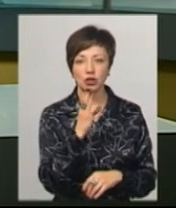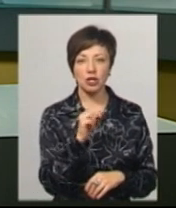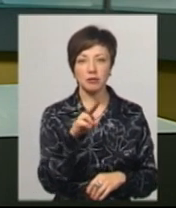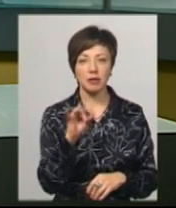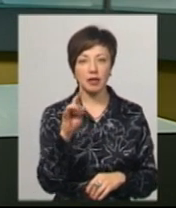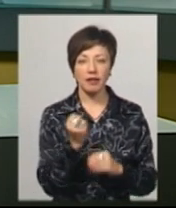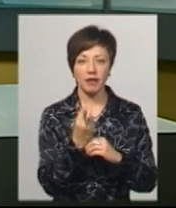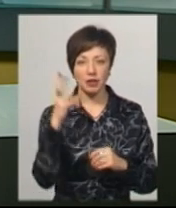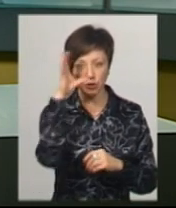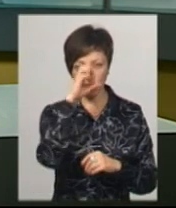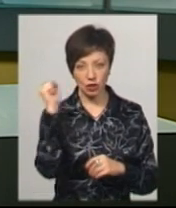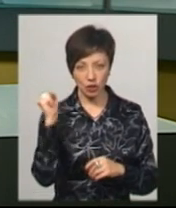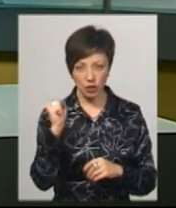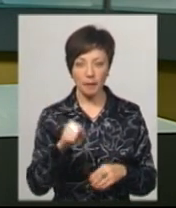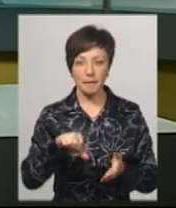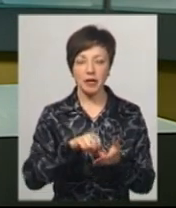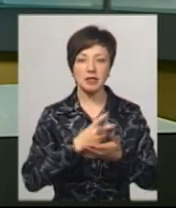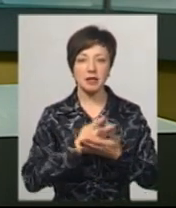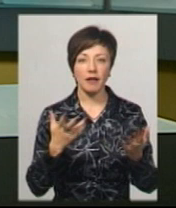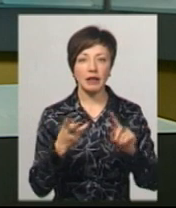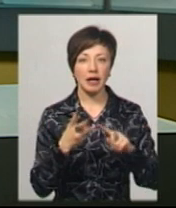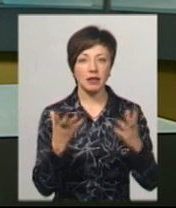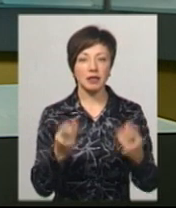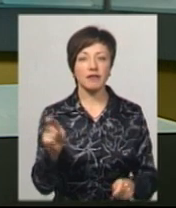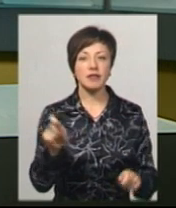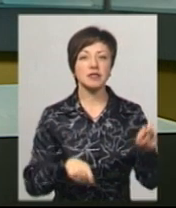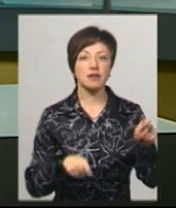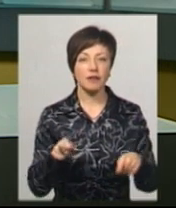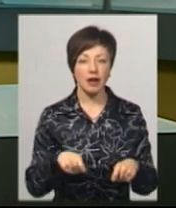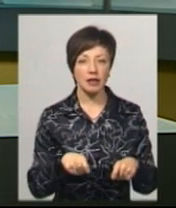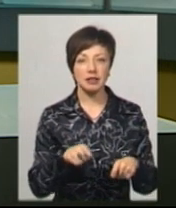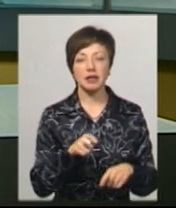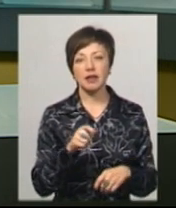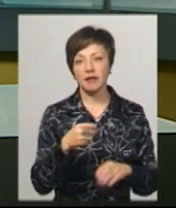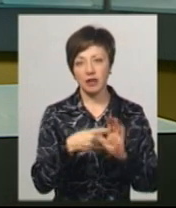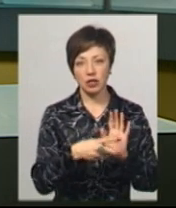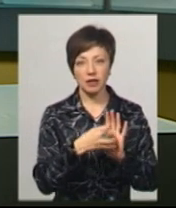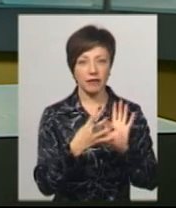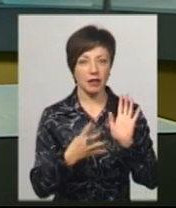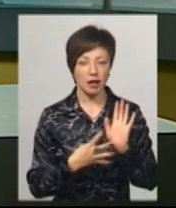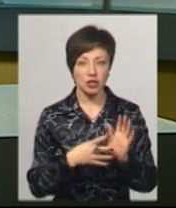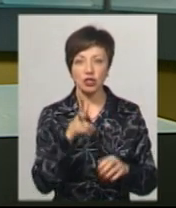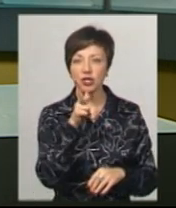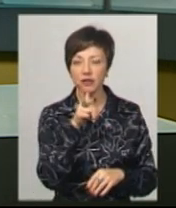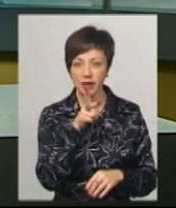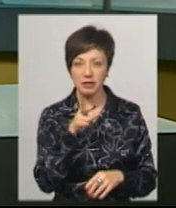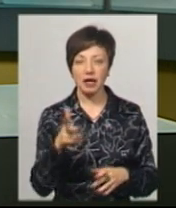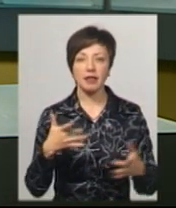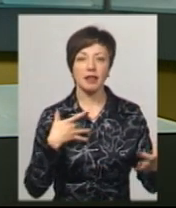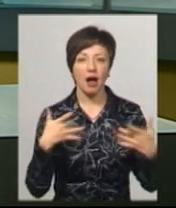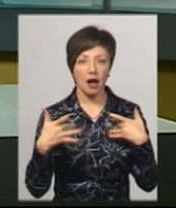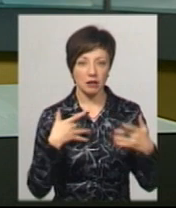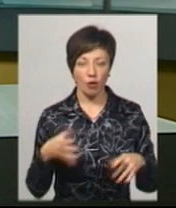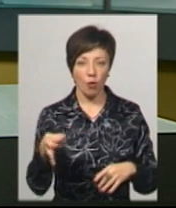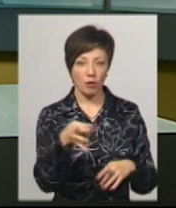«12 ніч» або «Як собі хочете» представив на третьому дні фестивалю «Старіцький СІАТФС-2019» Чернівецький академічний